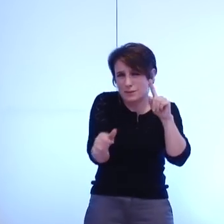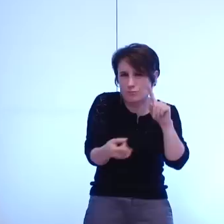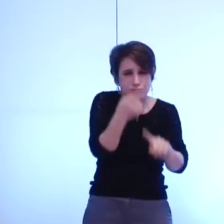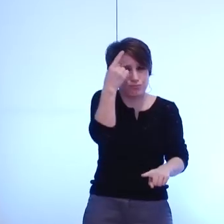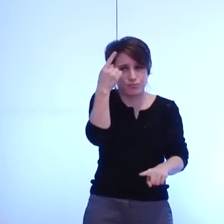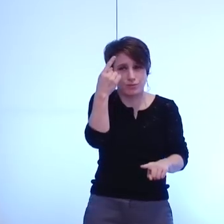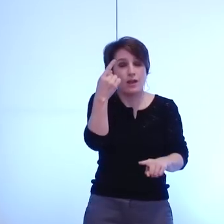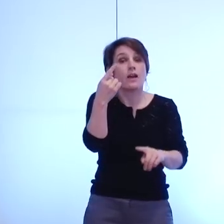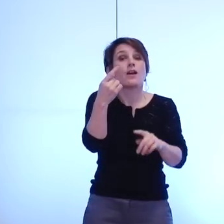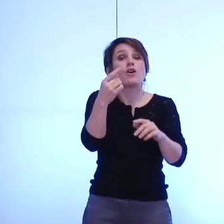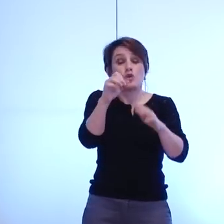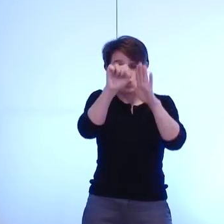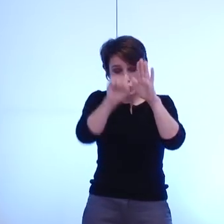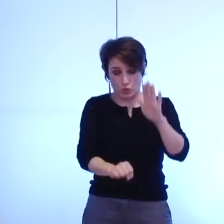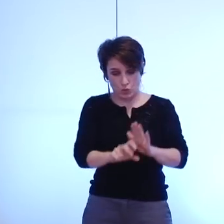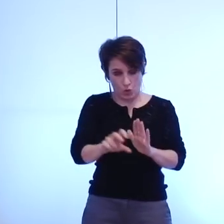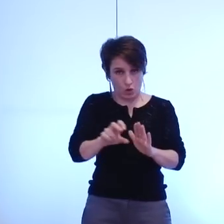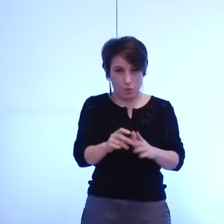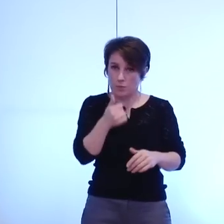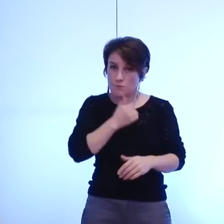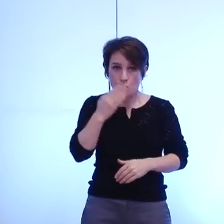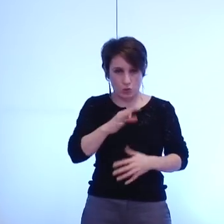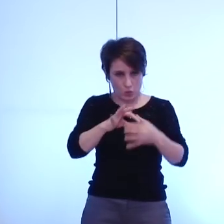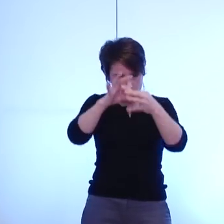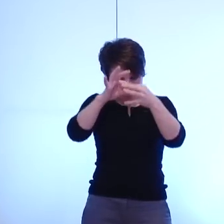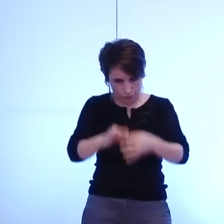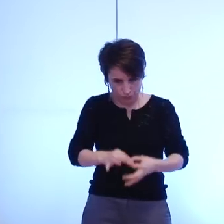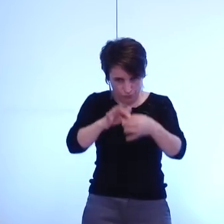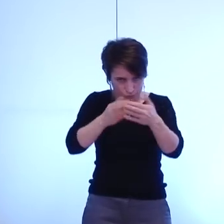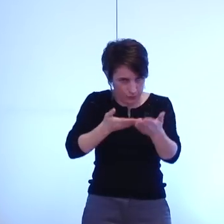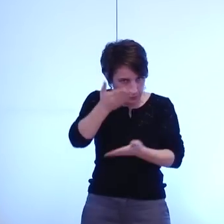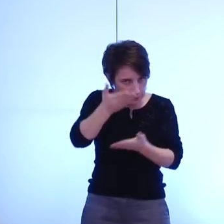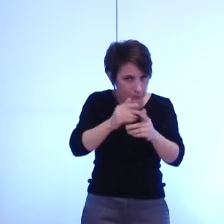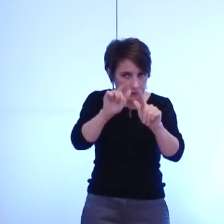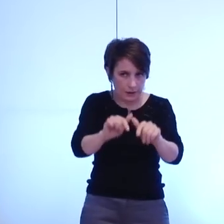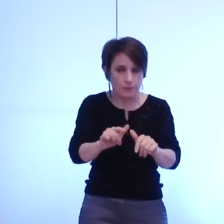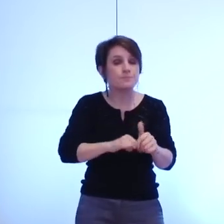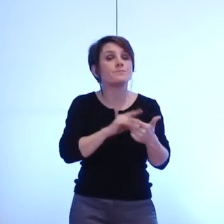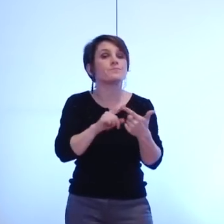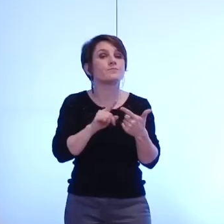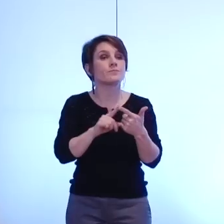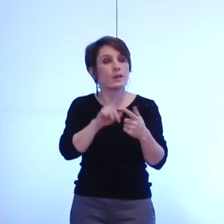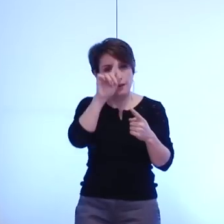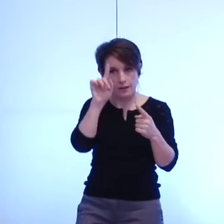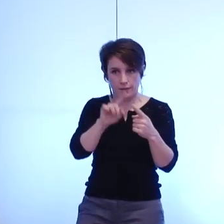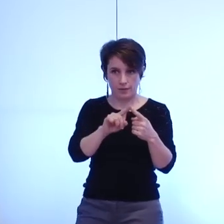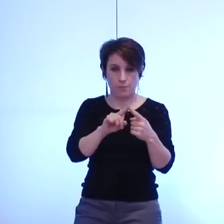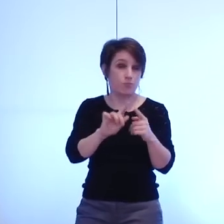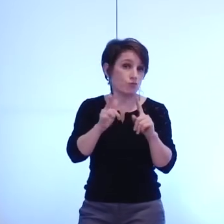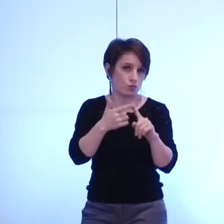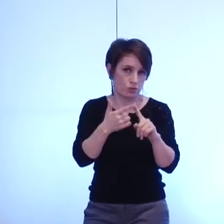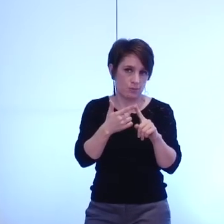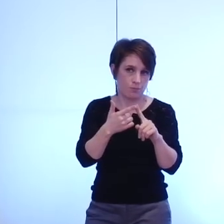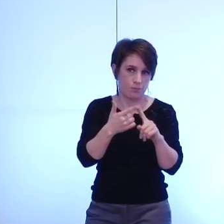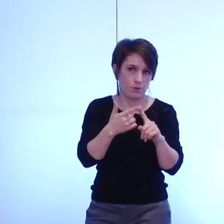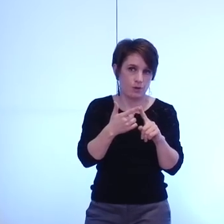avec le sud grenoblois est un impératif et qui va de toute façon se poser en matière aussi pour donner un deuxième exemple un second